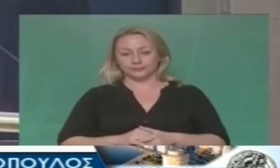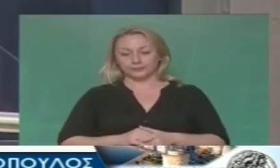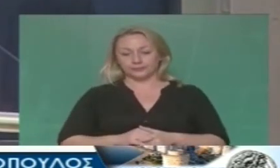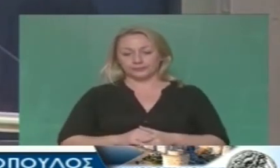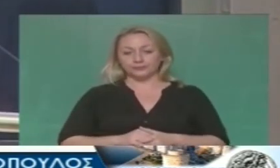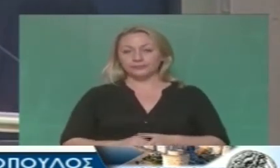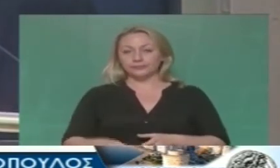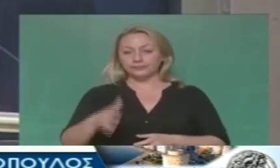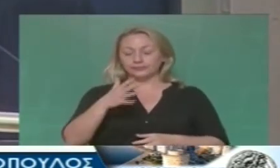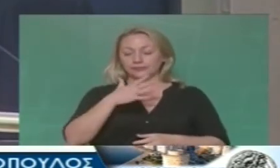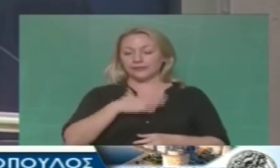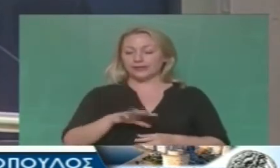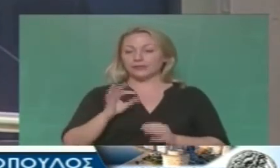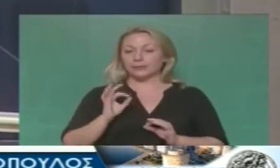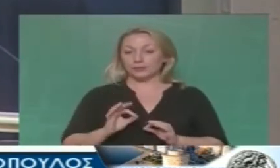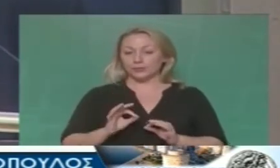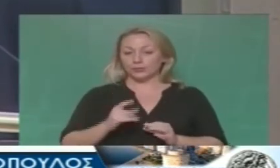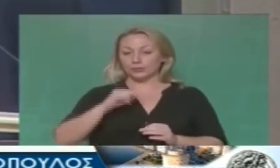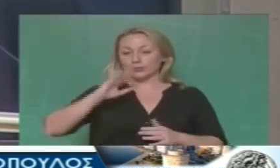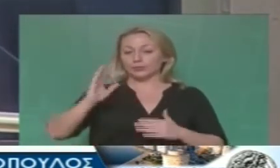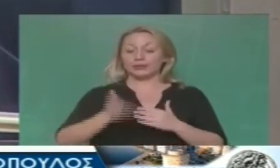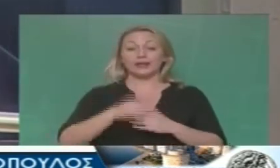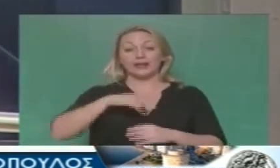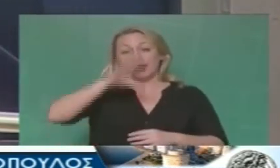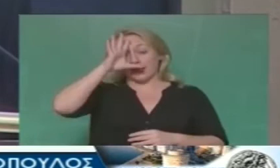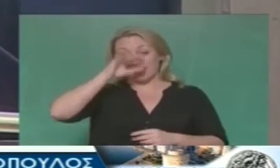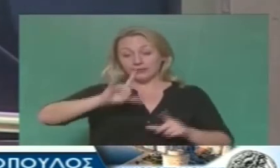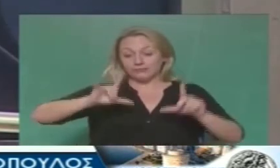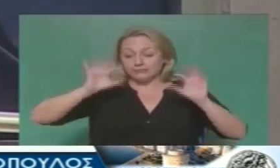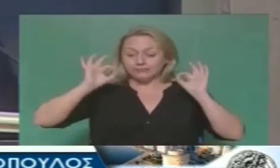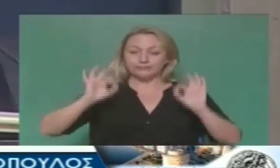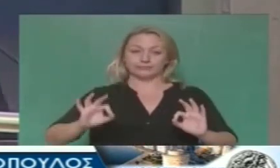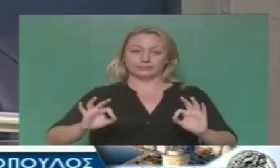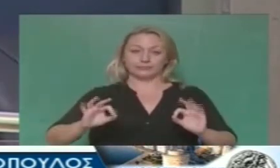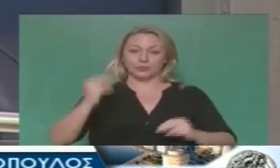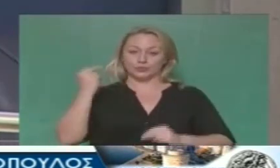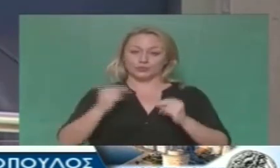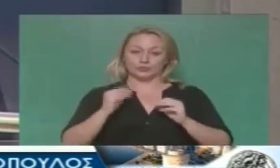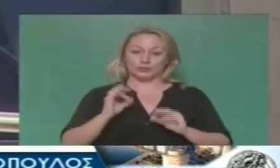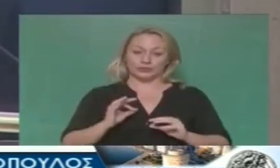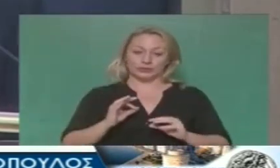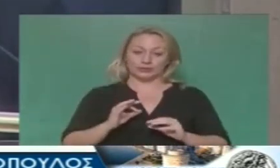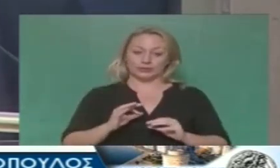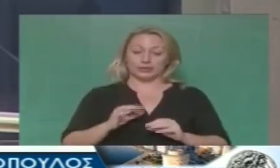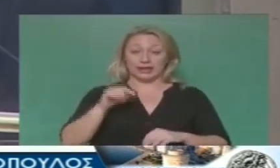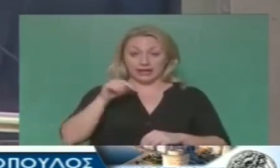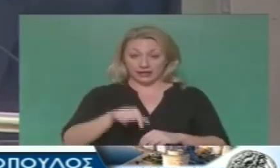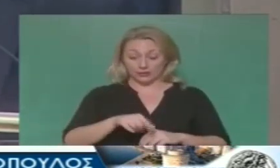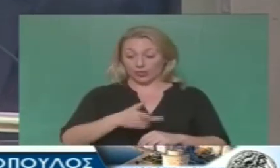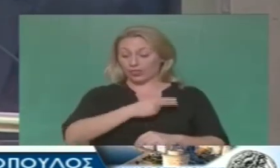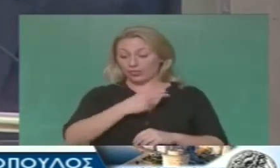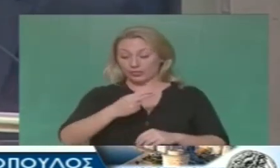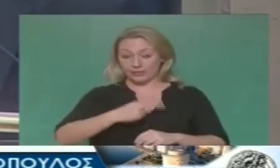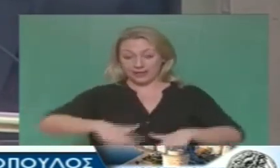Θέλουμε όμως να βάλουμε κλείνοντας το ζήτημα στην πραγματική του βάση. Το δίλημα είναι η διδικοποίηση